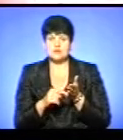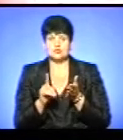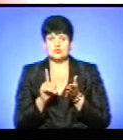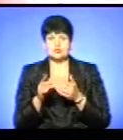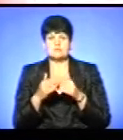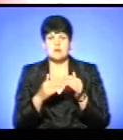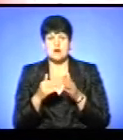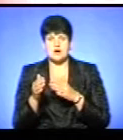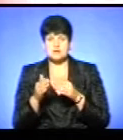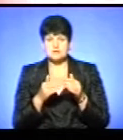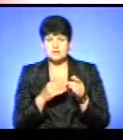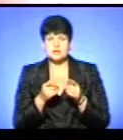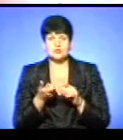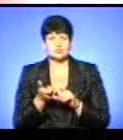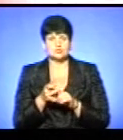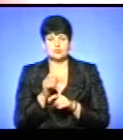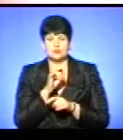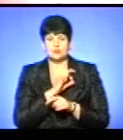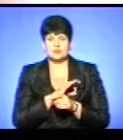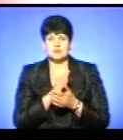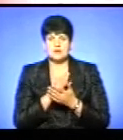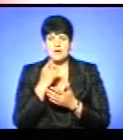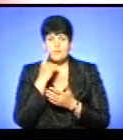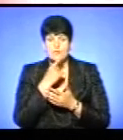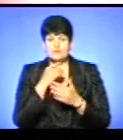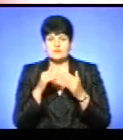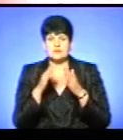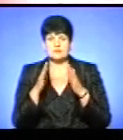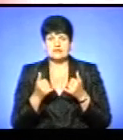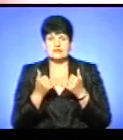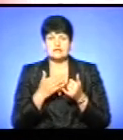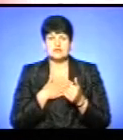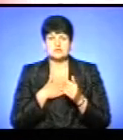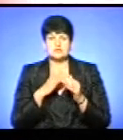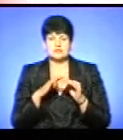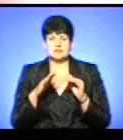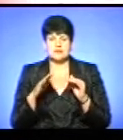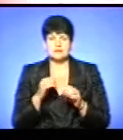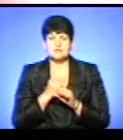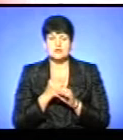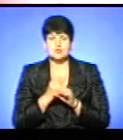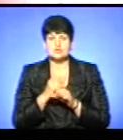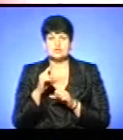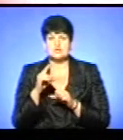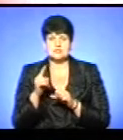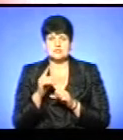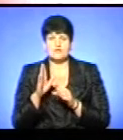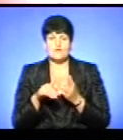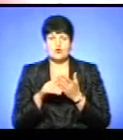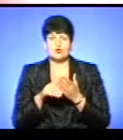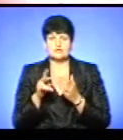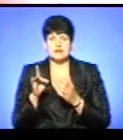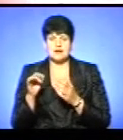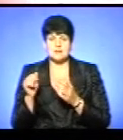практики досить корисні такі мовні літні табори для наших дітей, власне працюючи з волонтерами, які